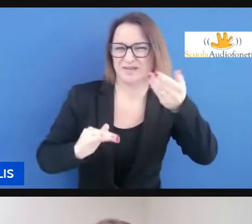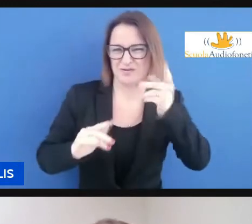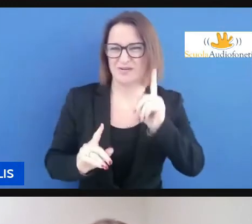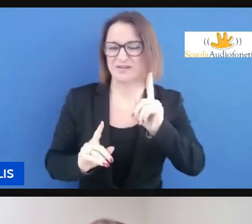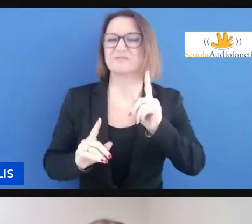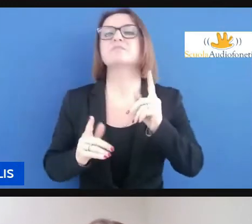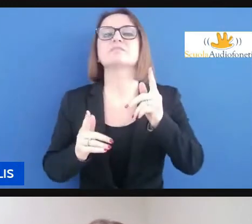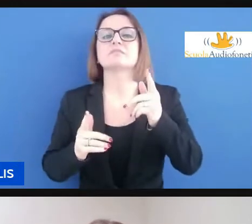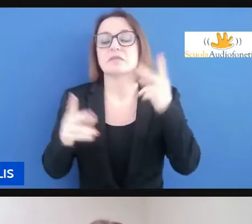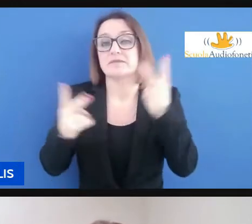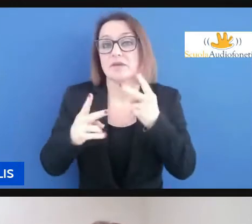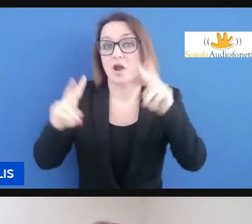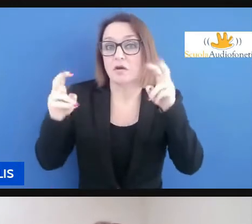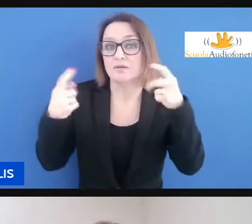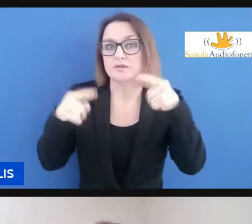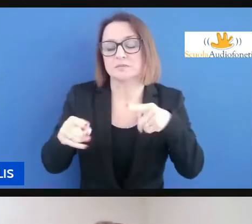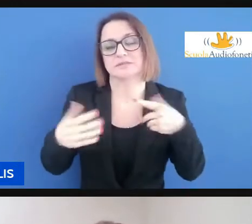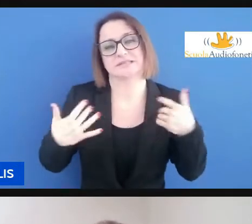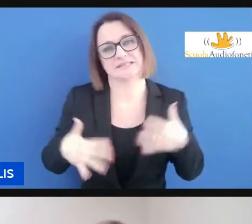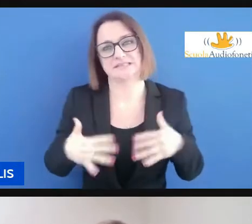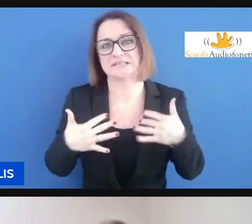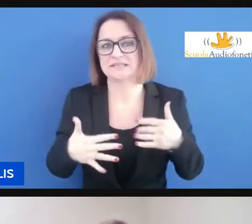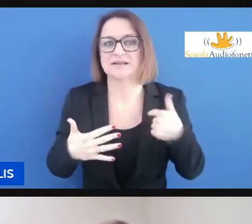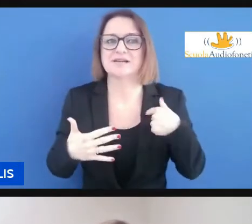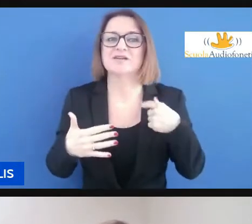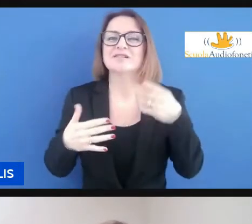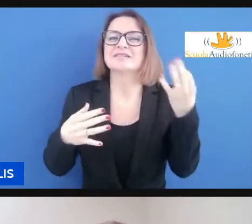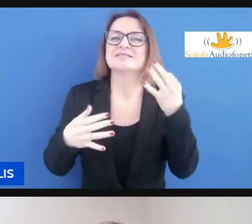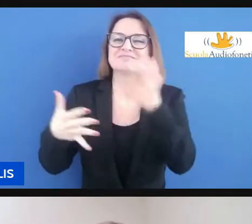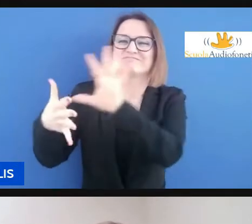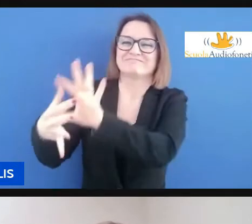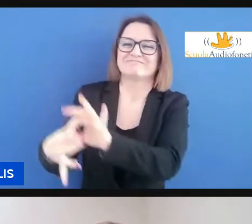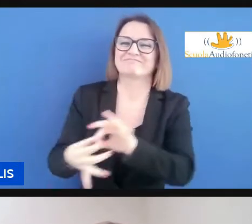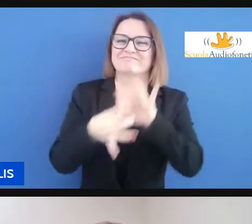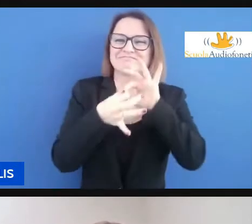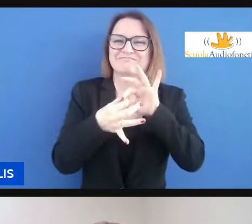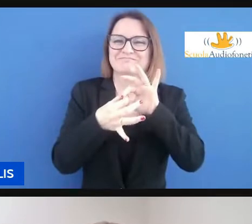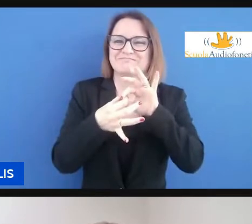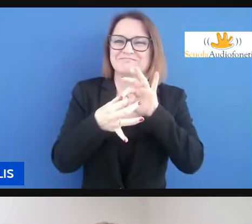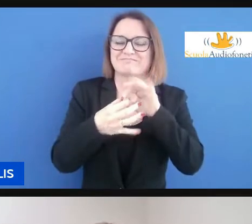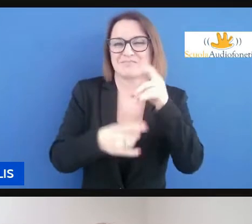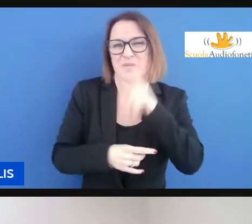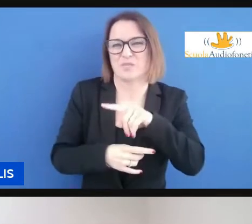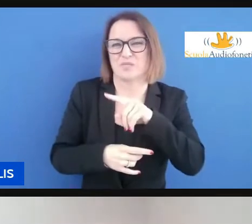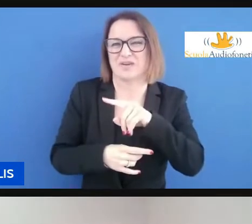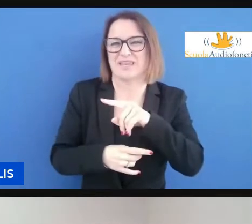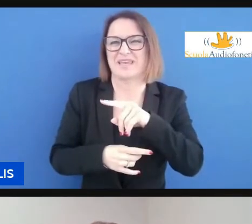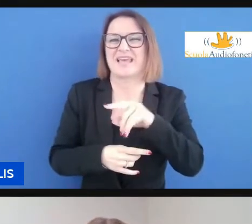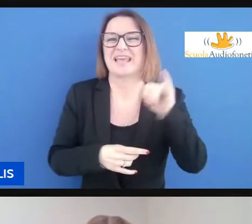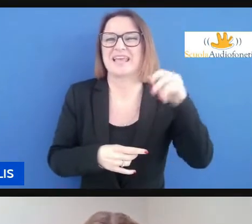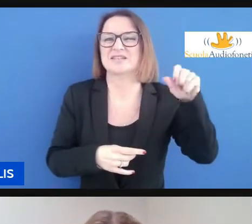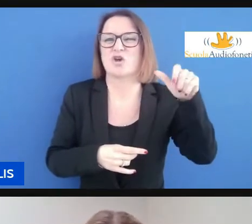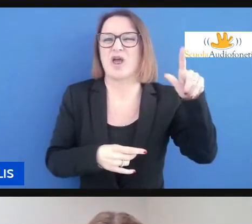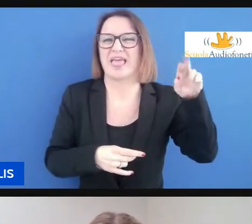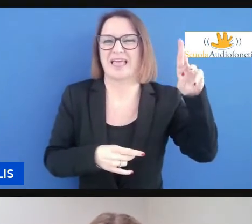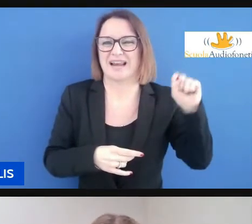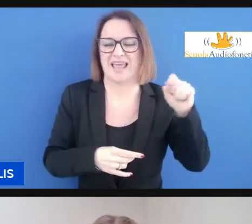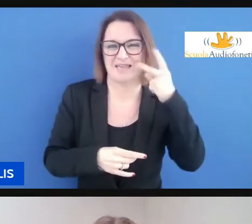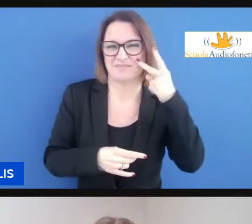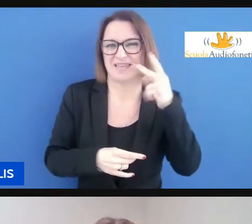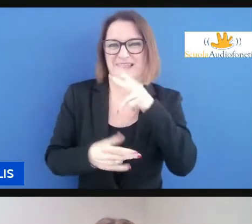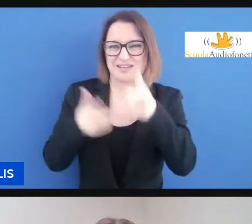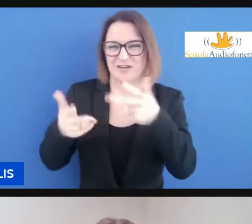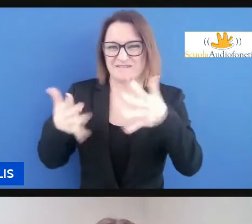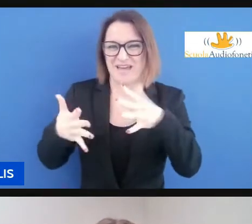effettivamente scottante mi riallaccio a quanto ha detto il signore in solera è vero noi abbiamo